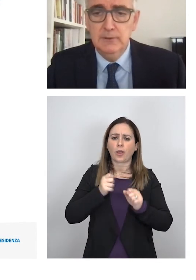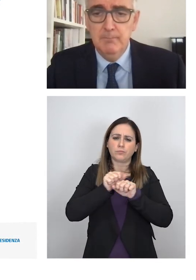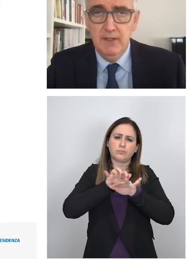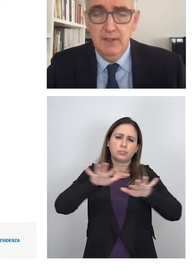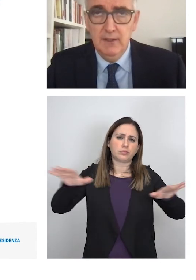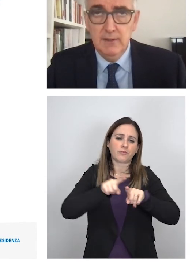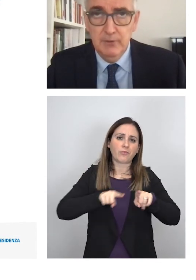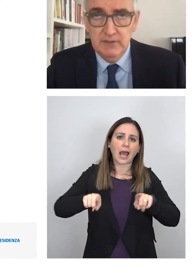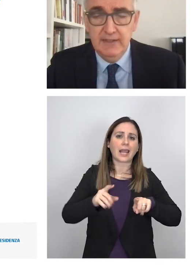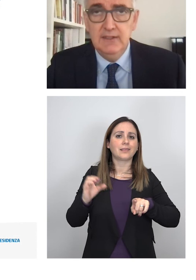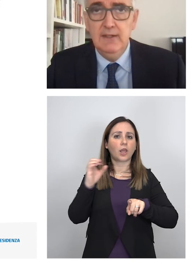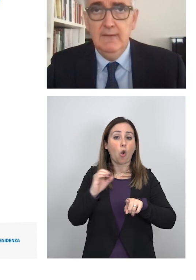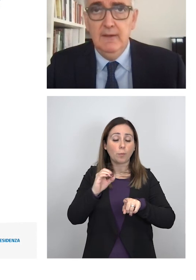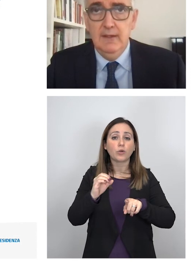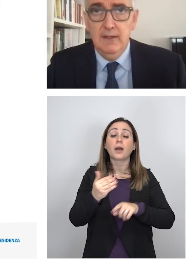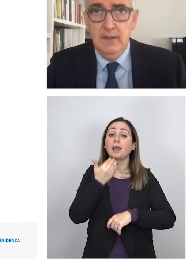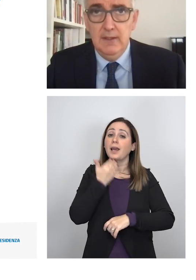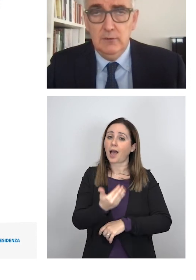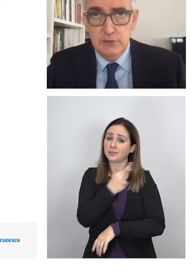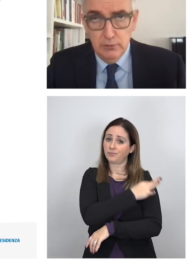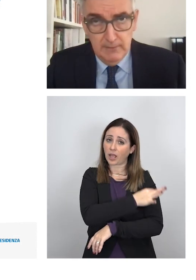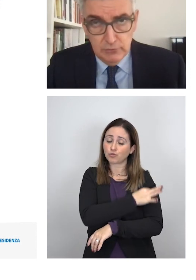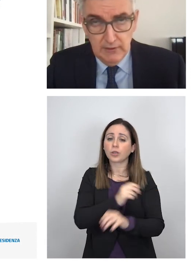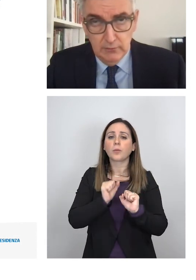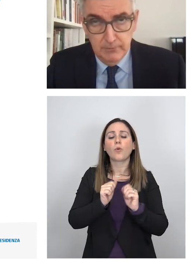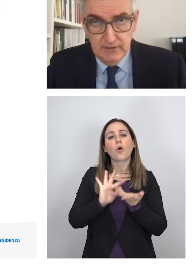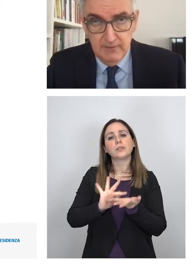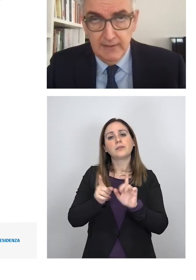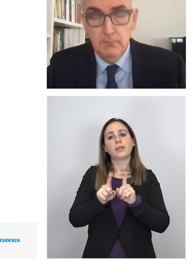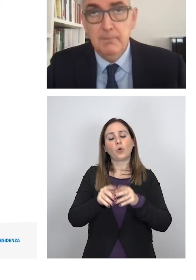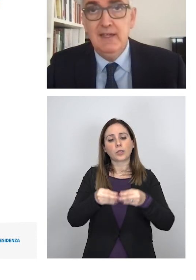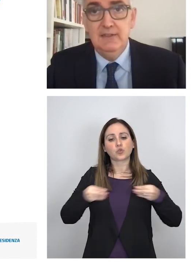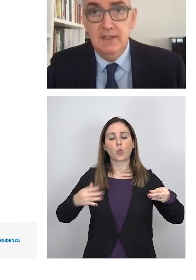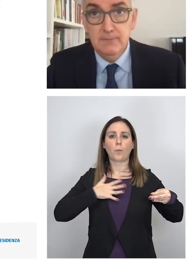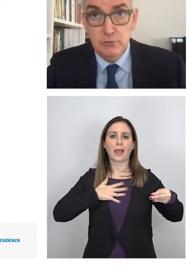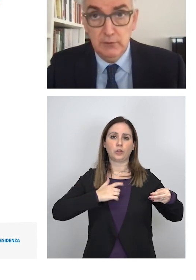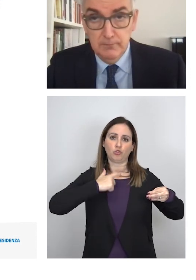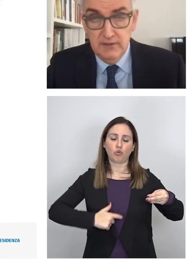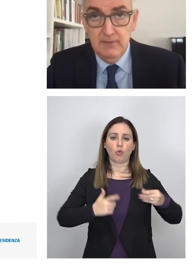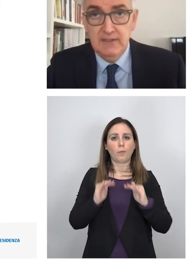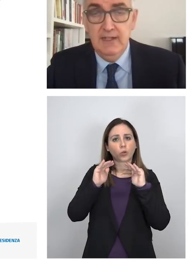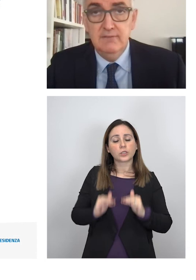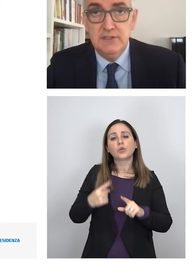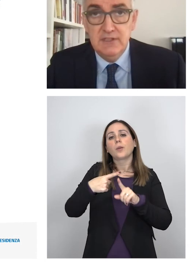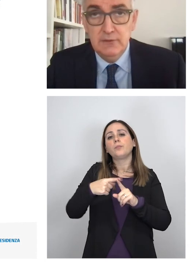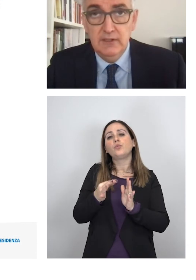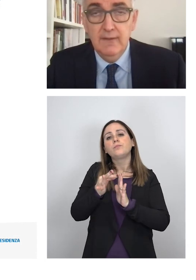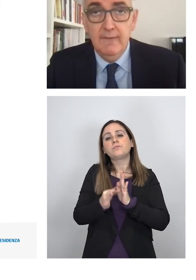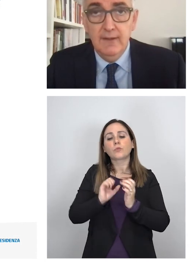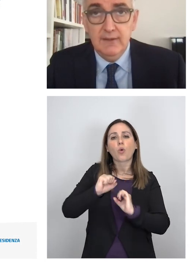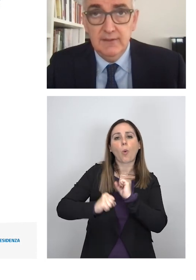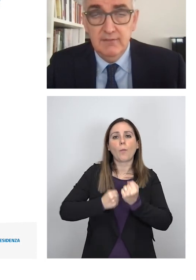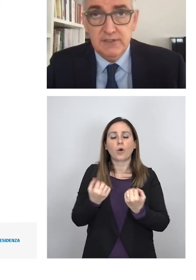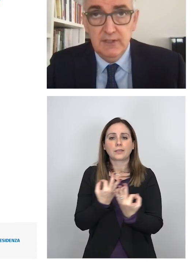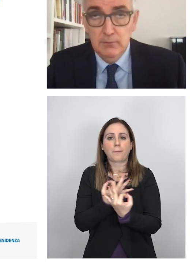strumento importante così come le misure accompagnate dalle misure comportamentali vaccinazione